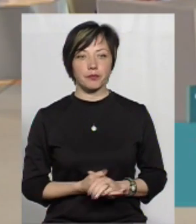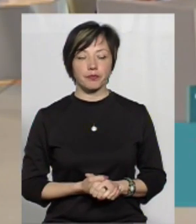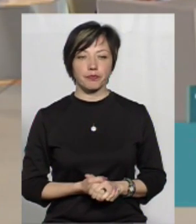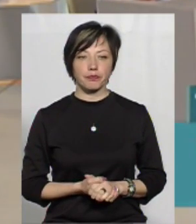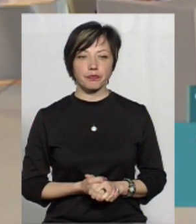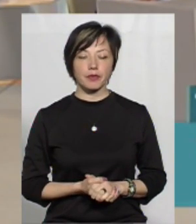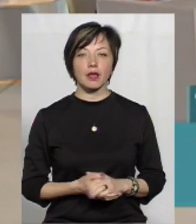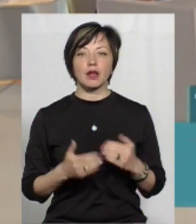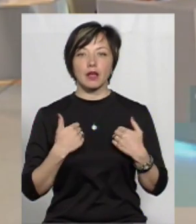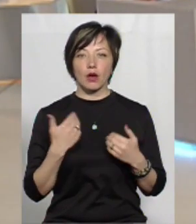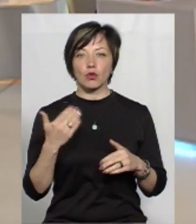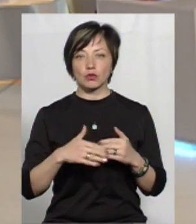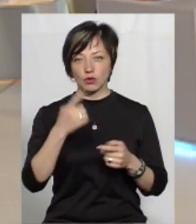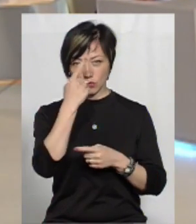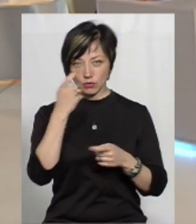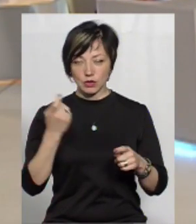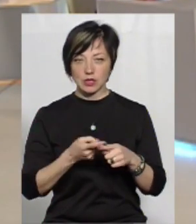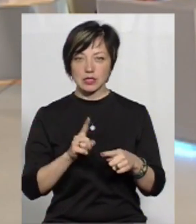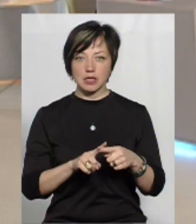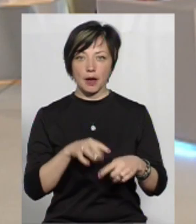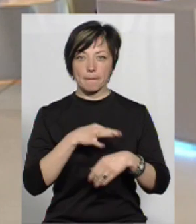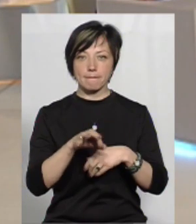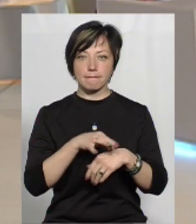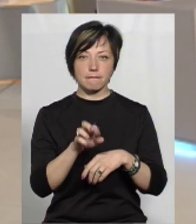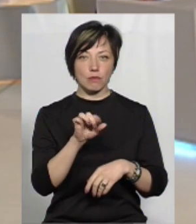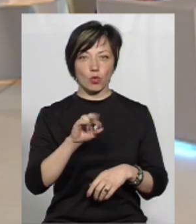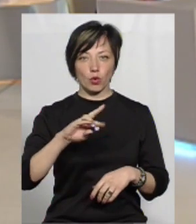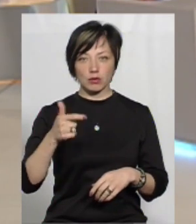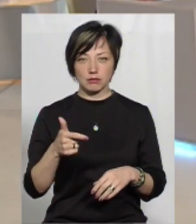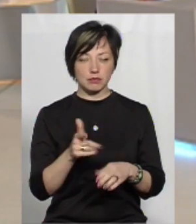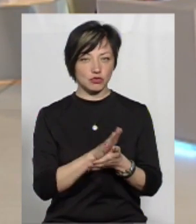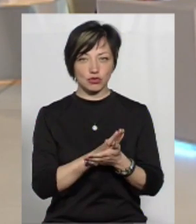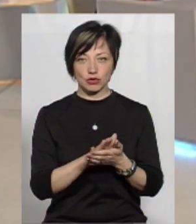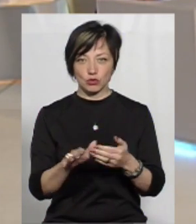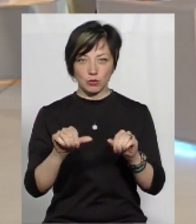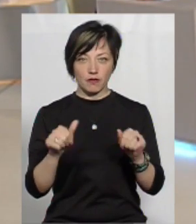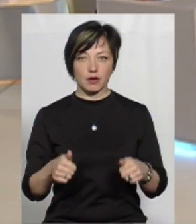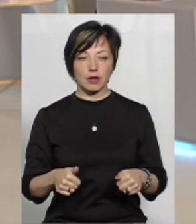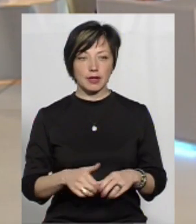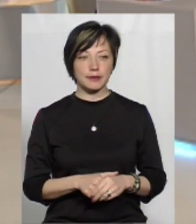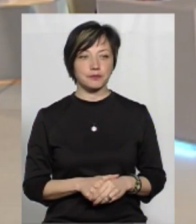Ну, його вже озвучили, це булінг в чистому вигляді.